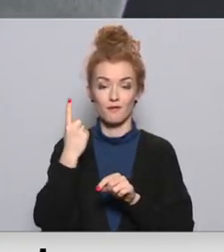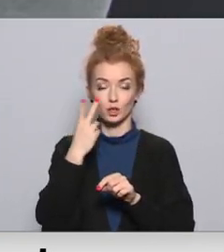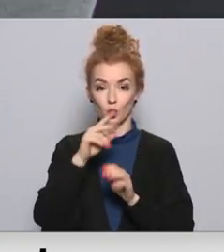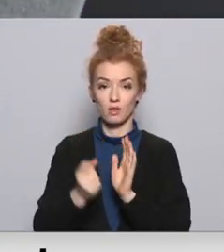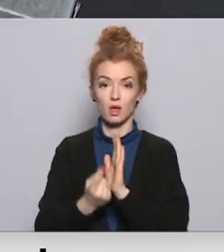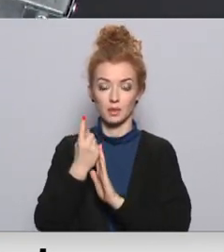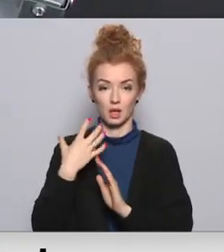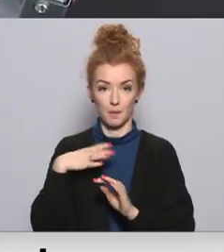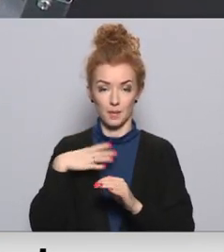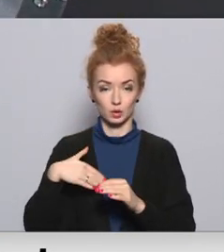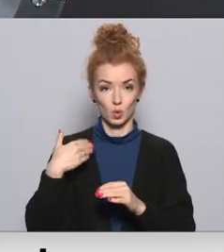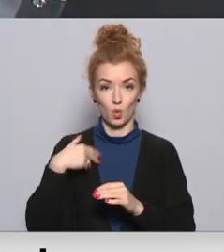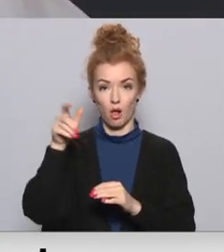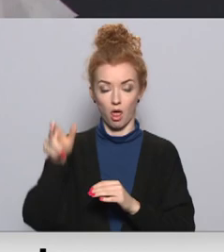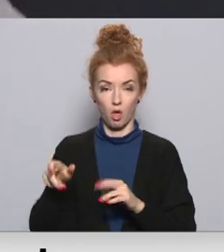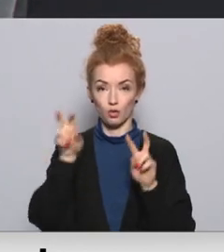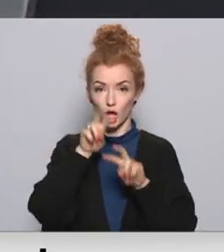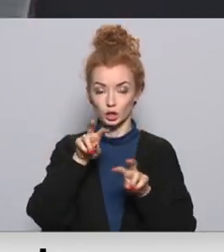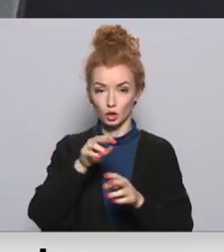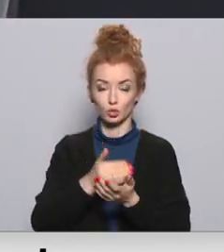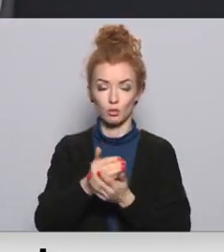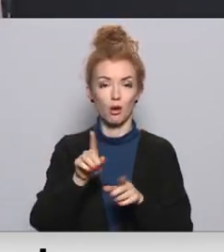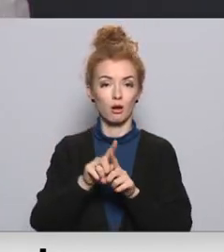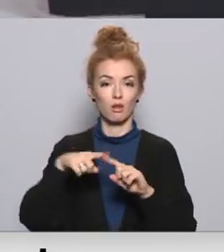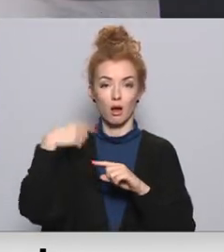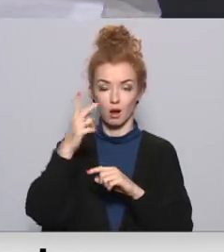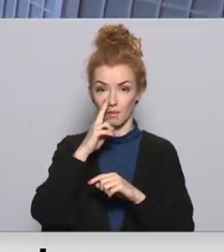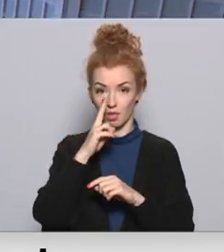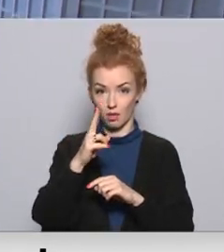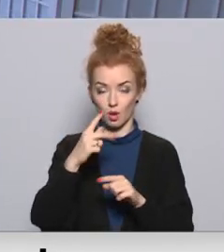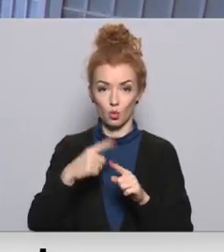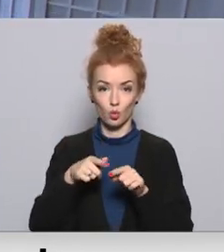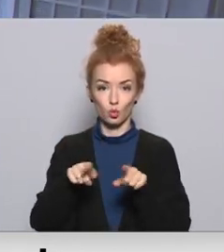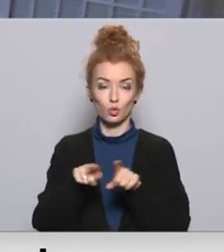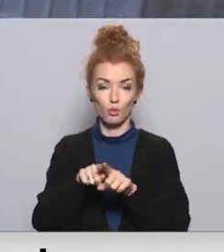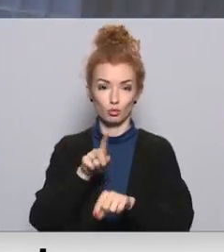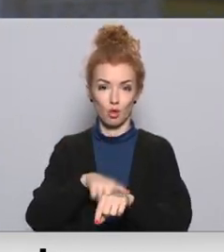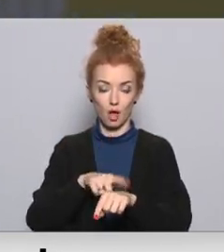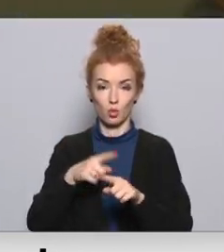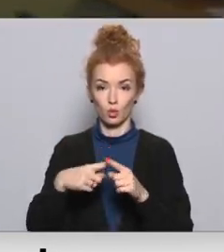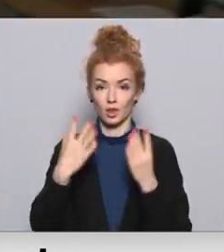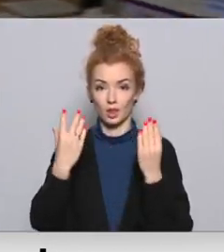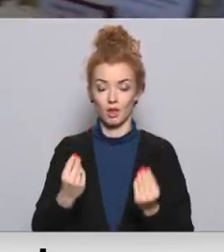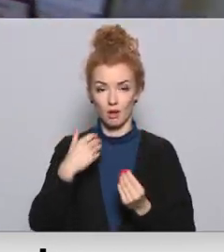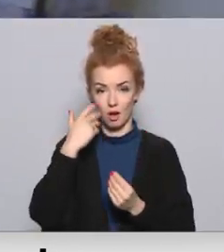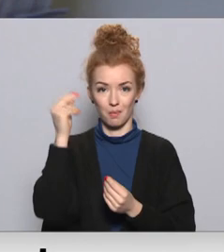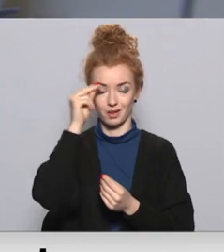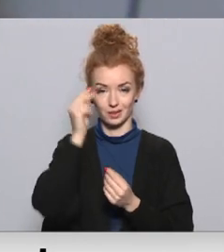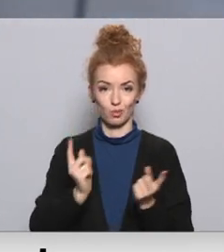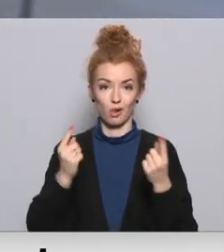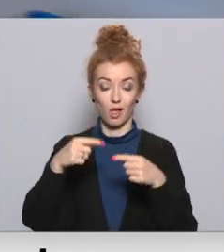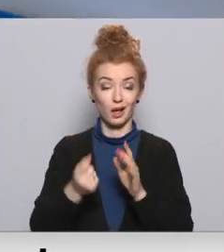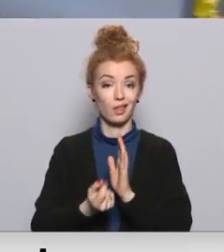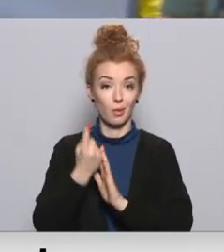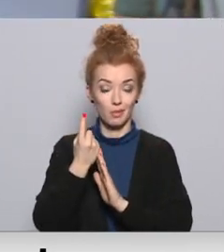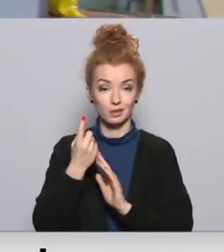iemeslēm, kādai skolēnu testēšana notiks arī nākamnedēļ. Visticamāk tai pašā laikā un dienā, kad mācību laikā. Iemesls